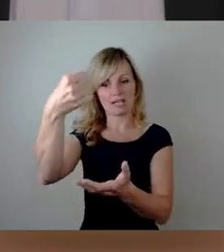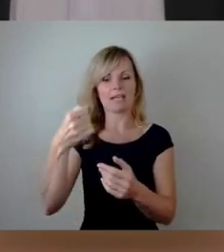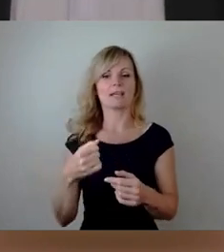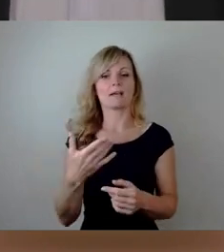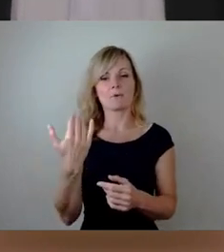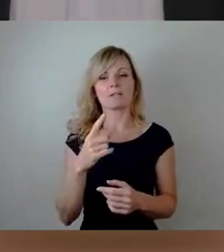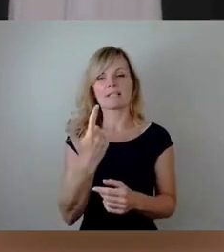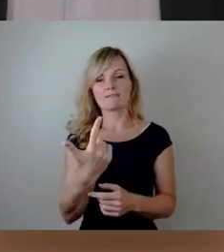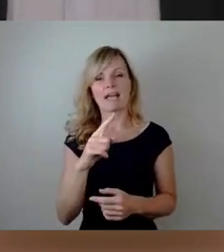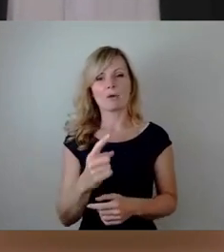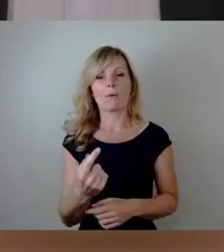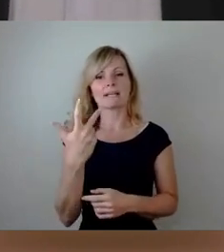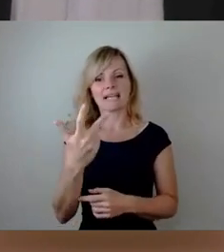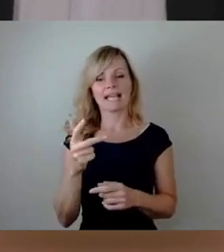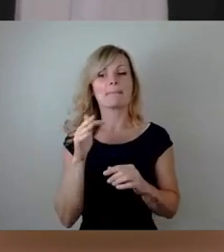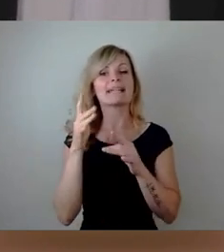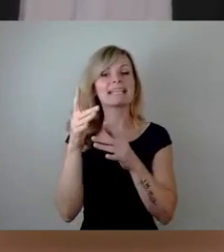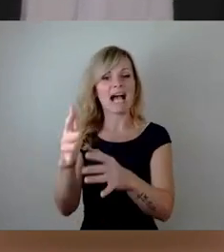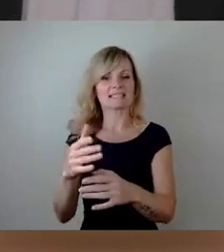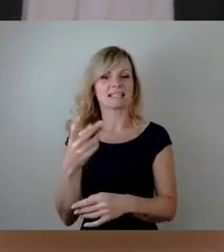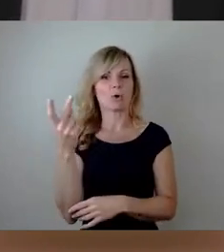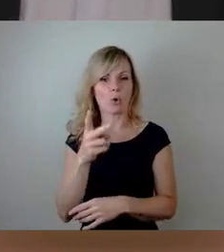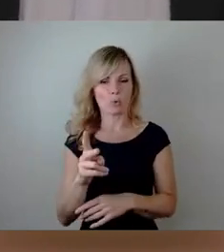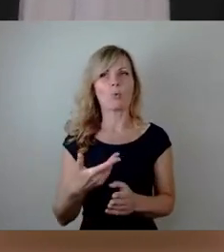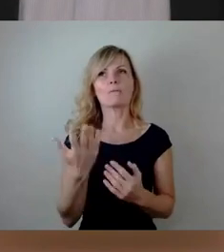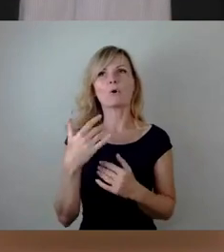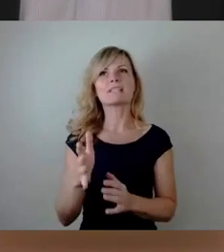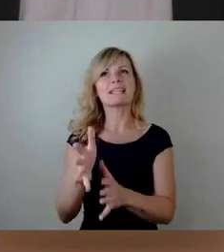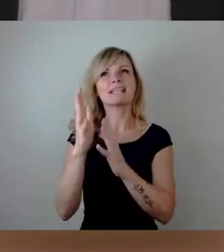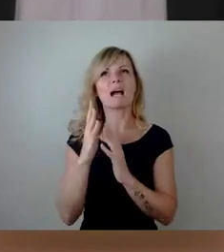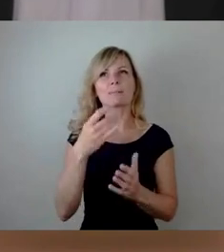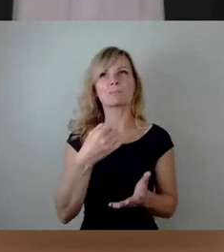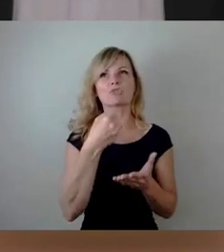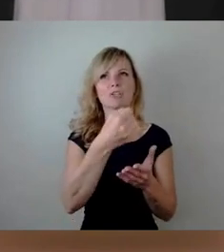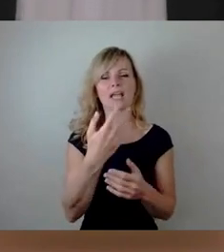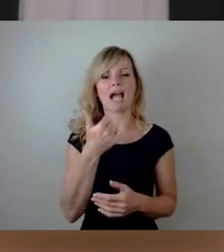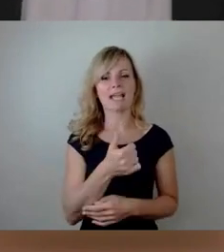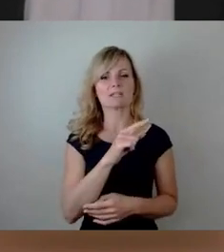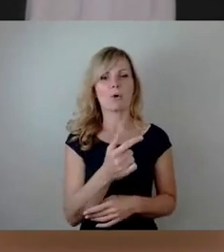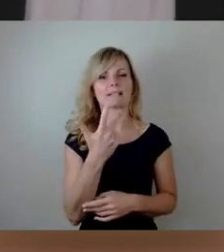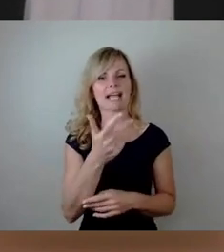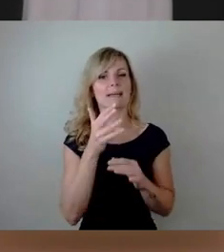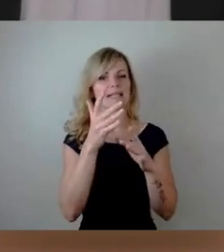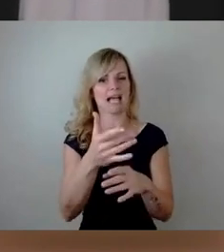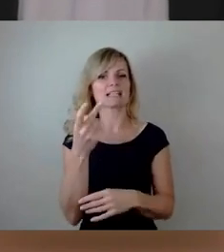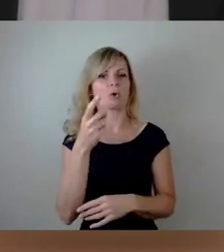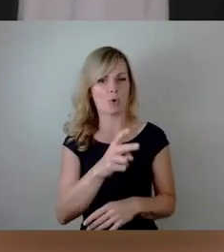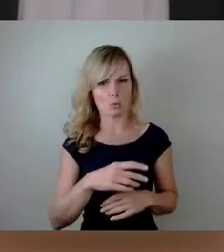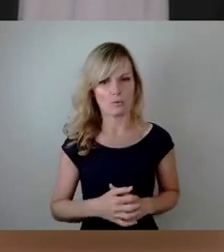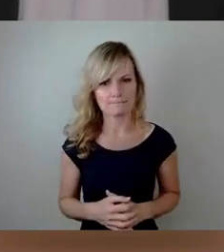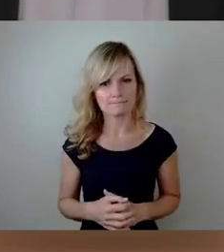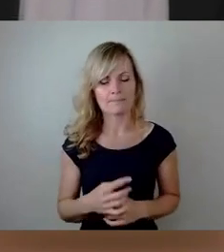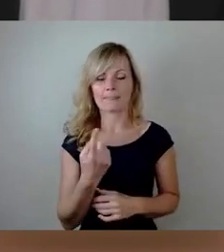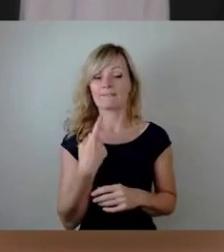,3 Milliarden Euro. Vor zehn Jahren hatten wir ein Budget von ungefähr 1,3 Milliarden Euro. Wir haben fast